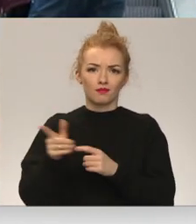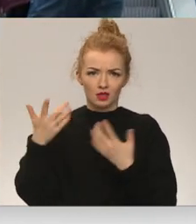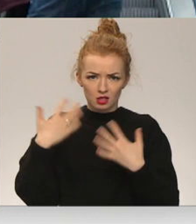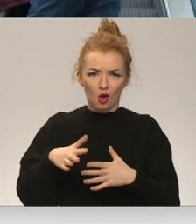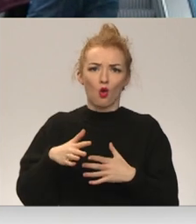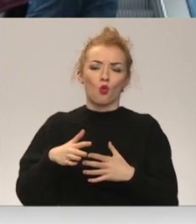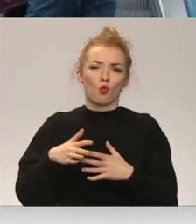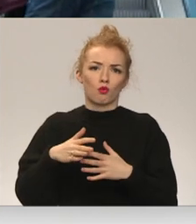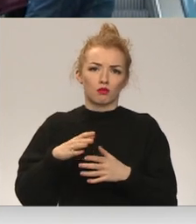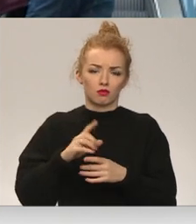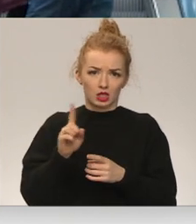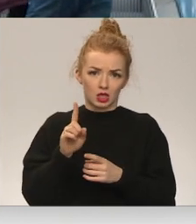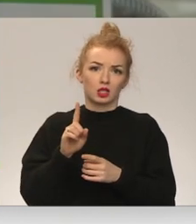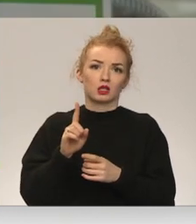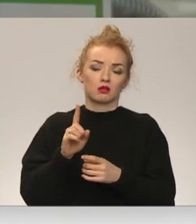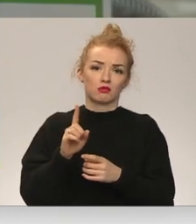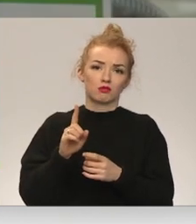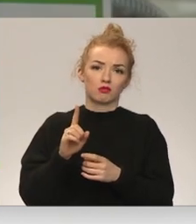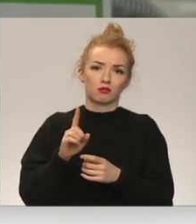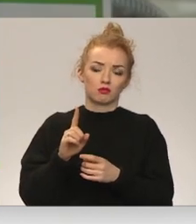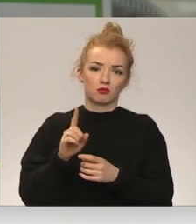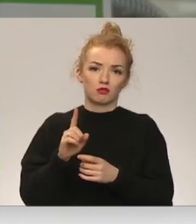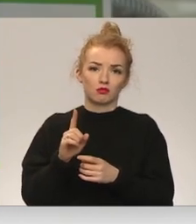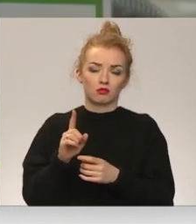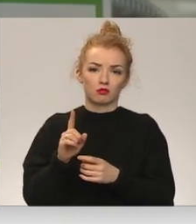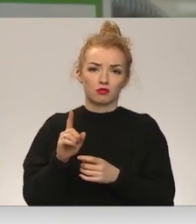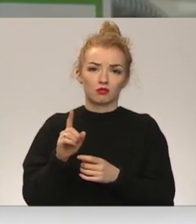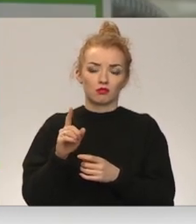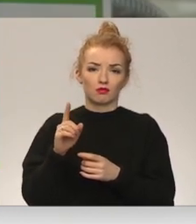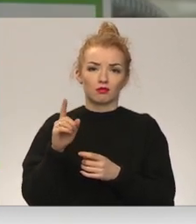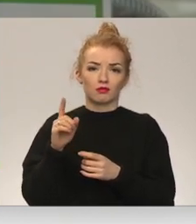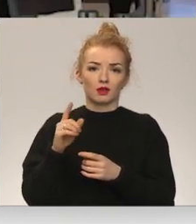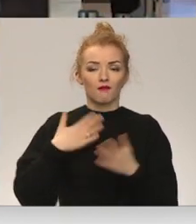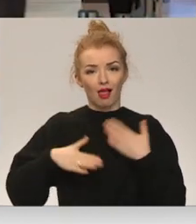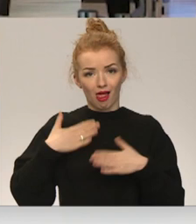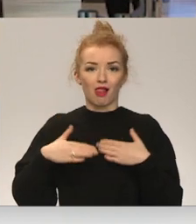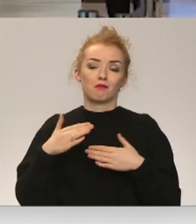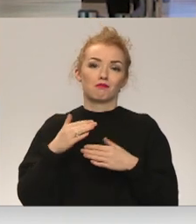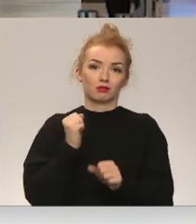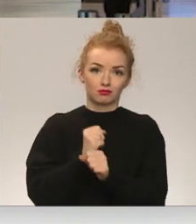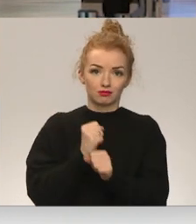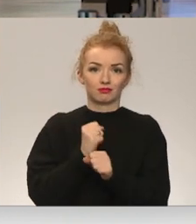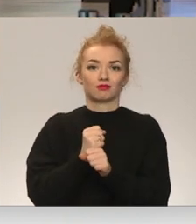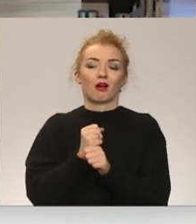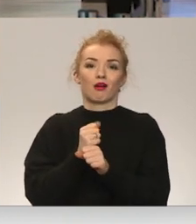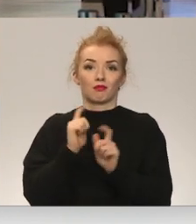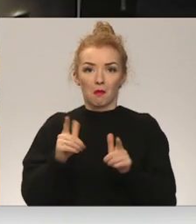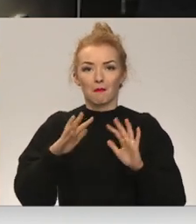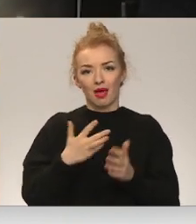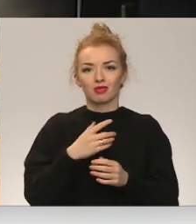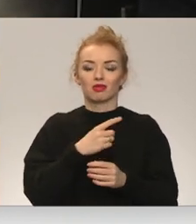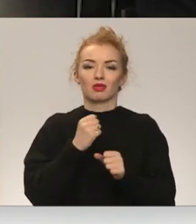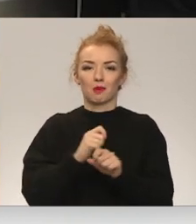50 gadi. Arī ir noteikti, nevis noteikti, bet ir tāda. Vēlmeņiem darbā jaunākus. Kaut gan tas